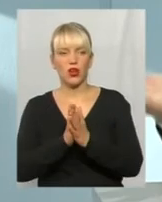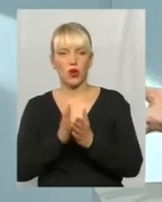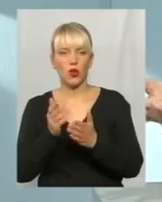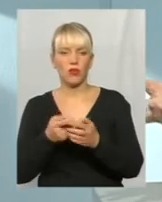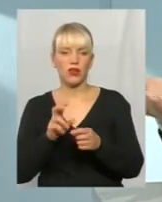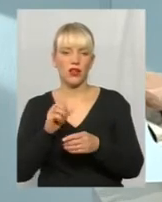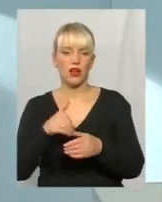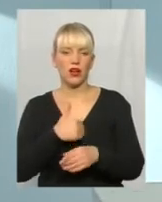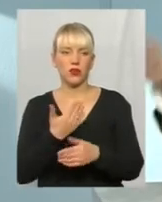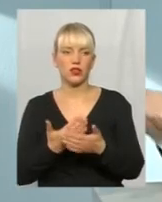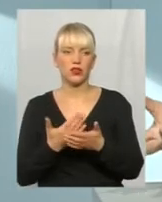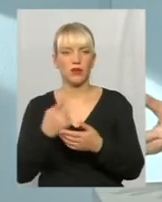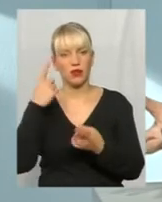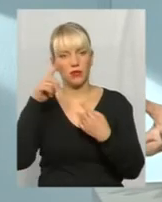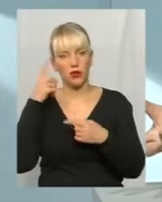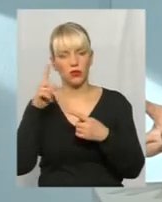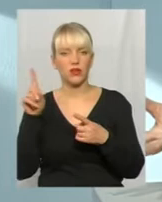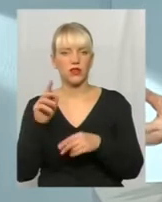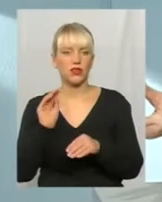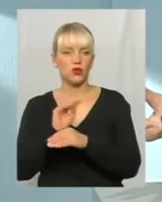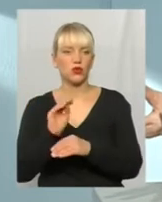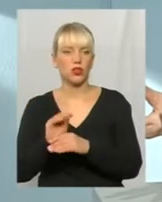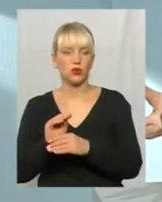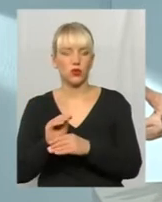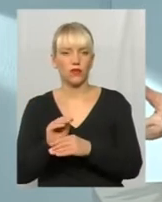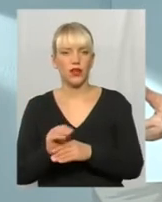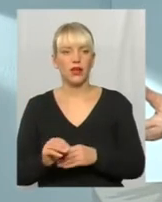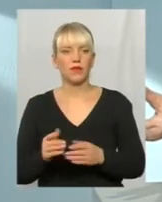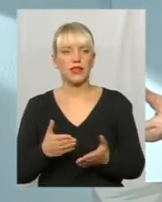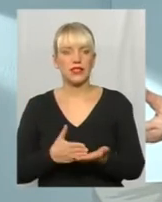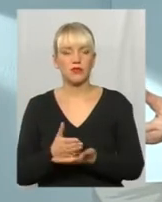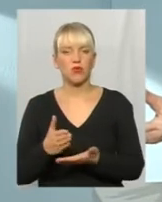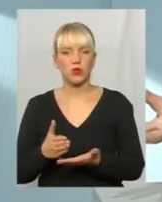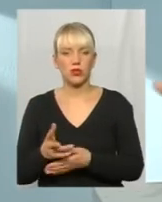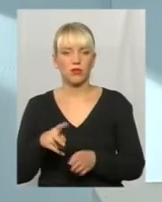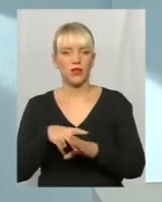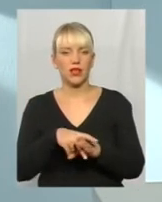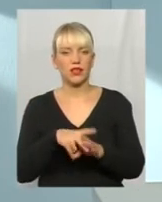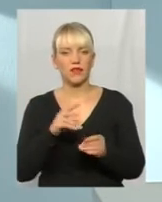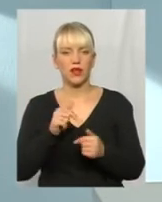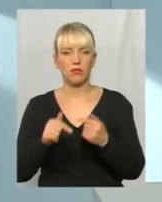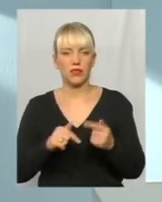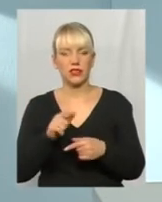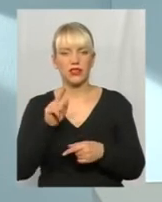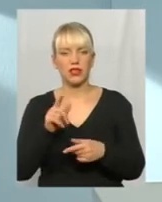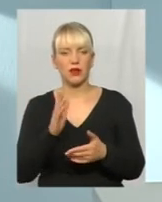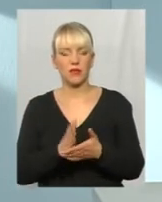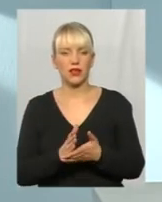хоче придумати якісь додаткові способи натиснути на бізнес. Там є